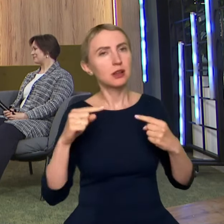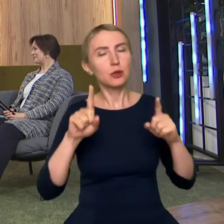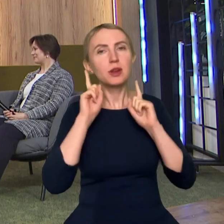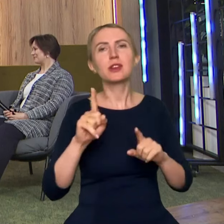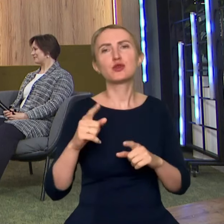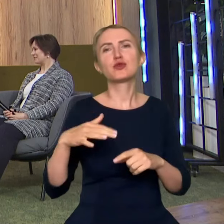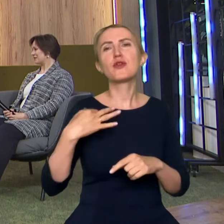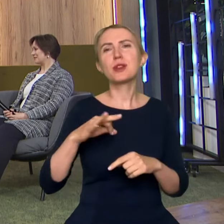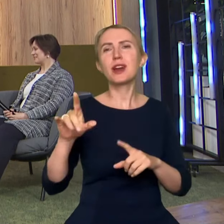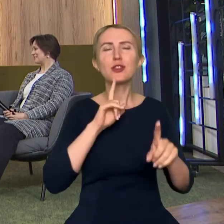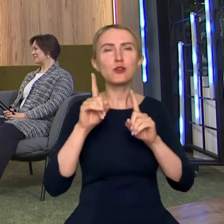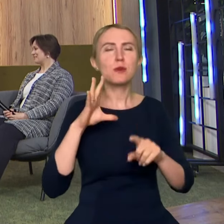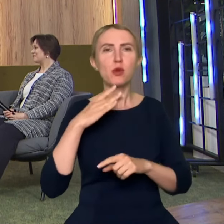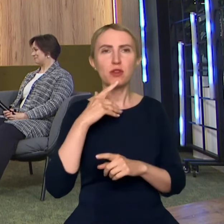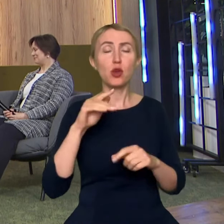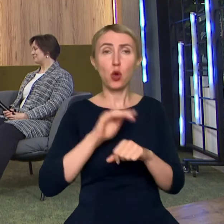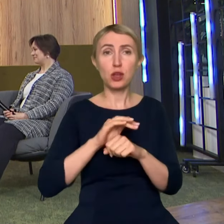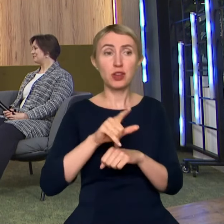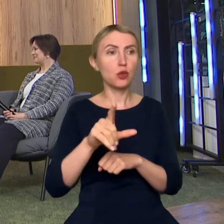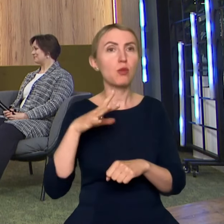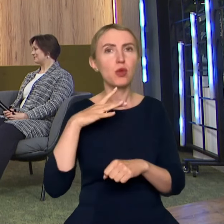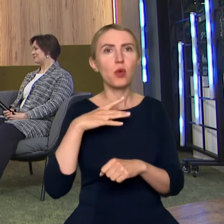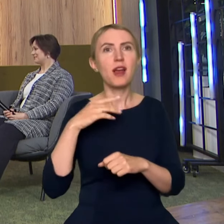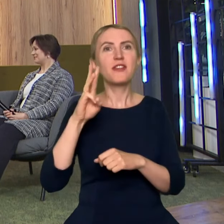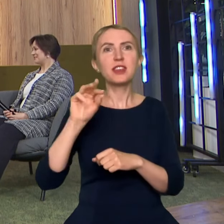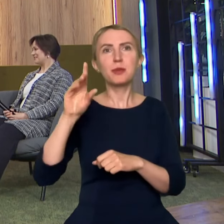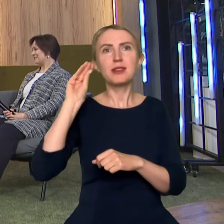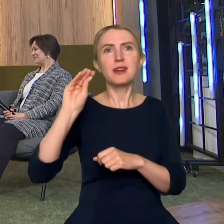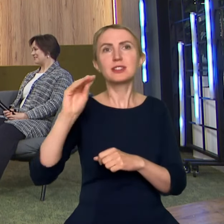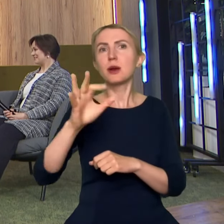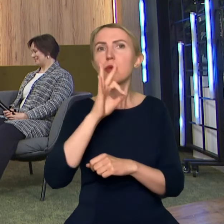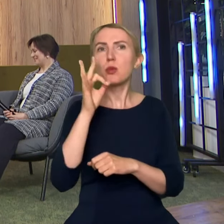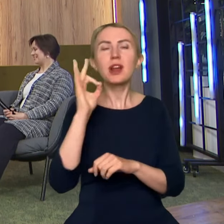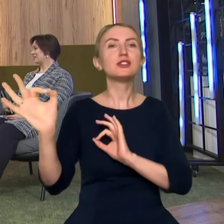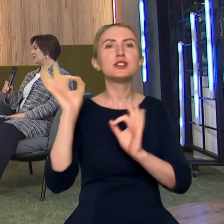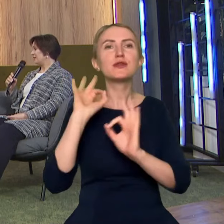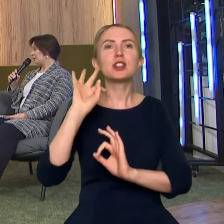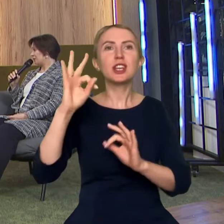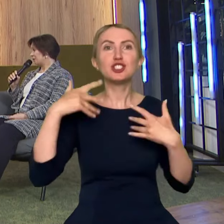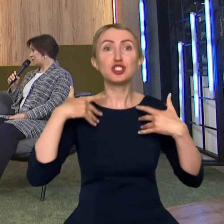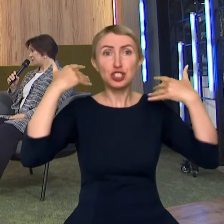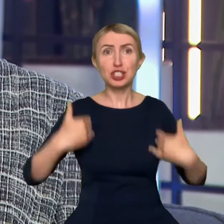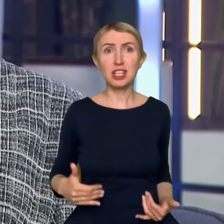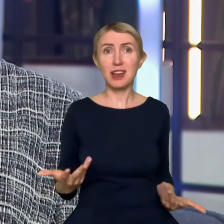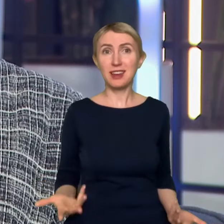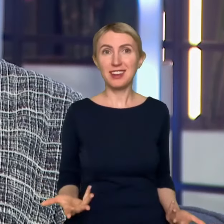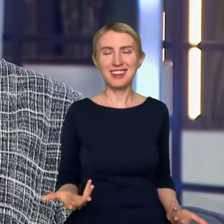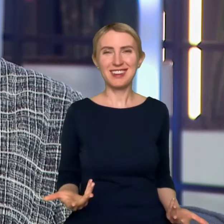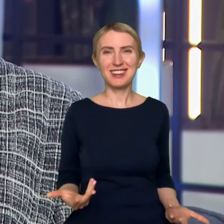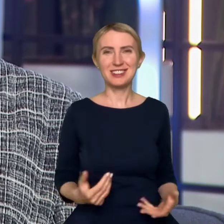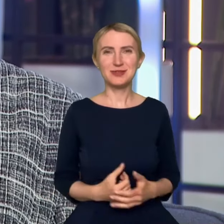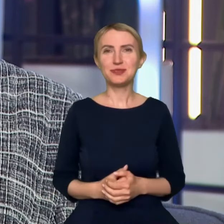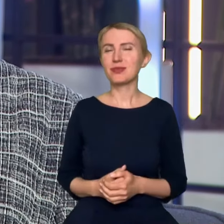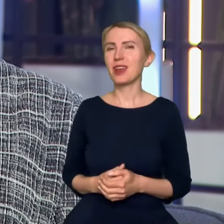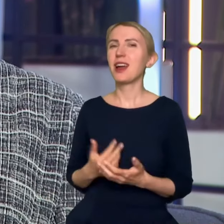o koleżanki, która dobijała się do Wikipedii, żeby poprawić jakąś informację z jej życiorysu, która była fejkiem. Da się to łatwo